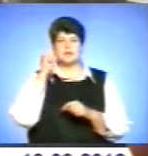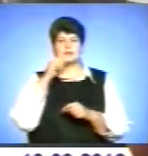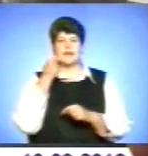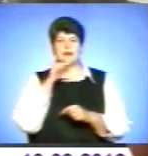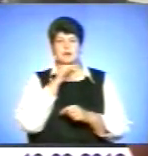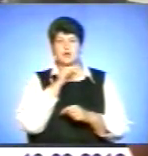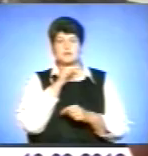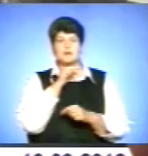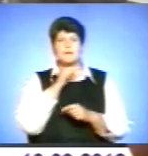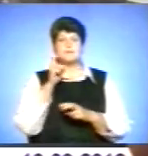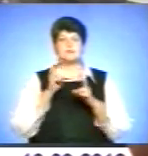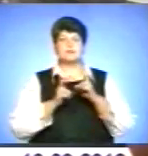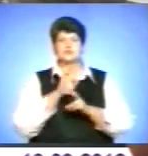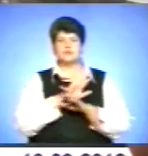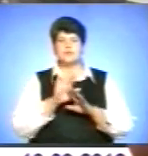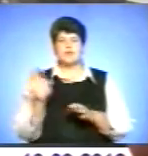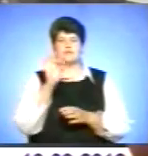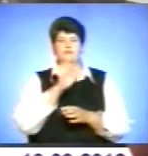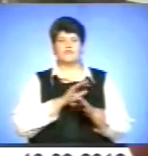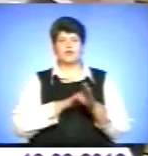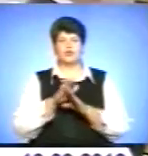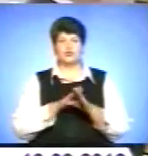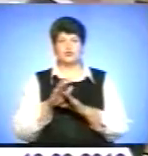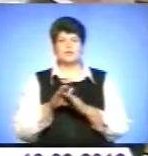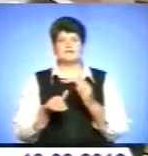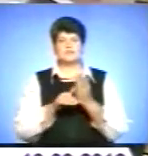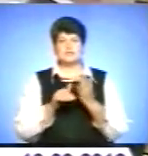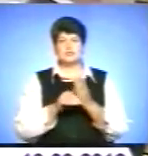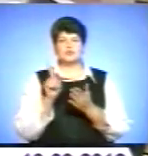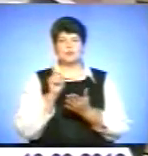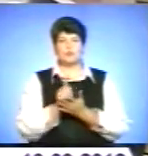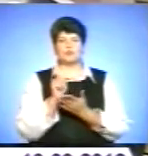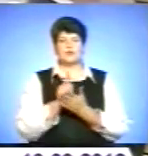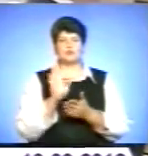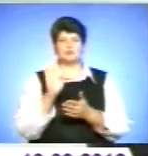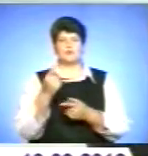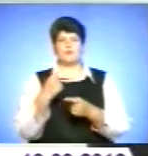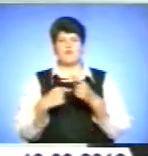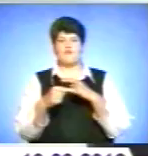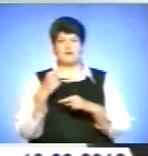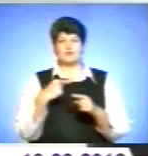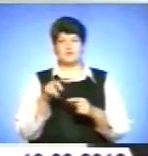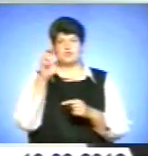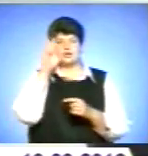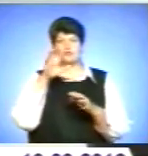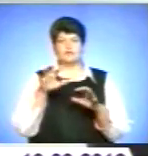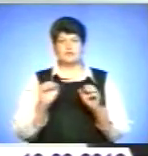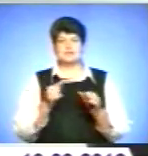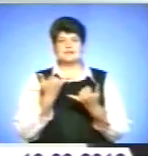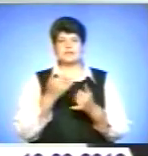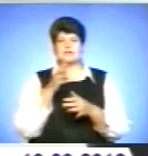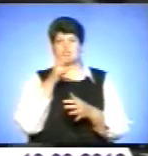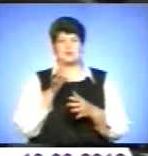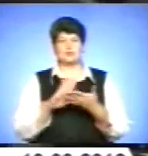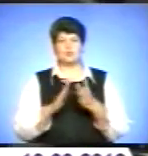Підприємства, що не виконують інвестиційні зобов'язання, мають бути повернені в держвласність. За словами очільника уряду, зараз не час для